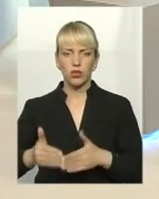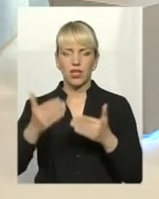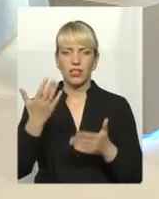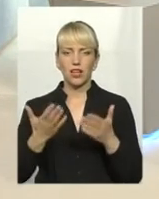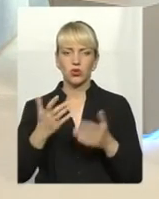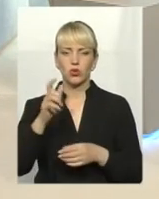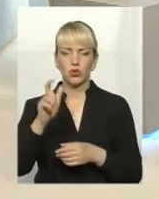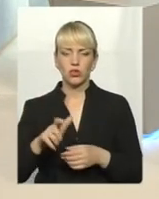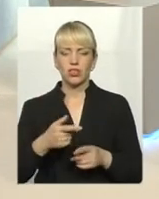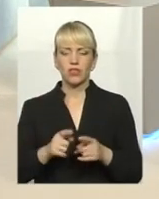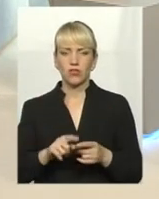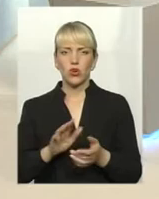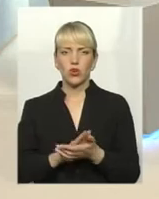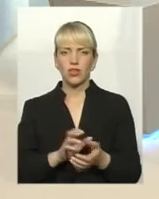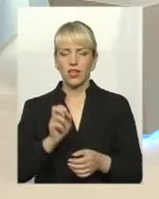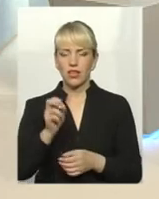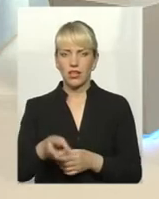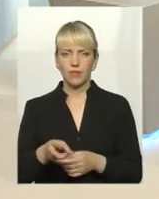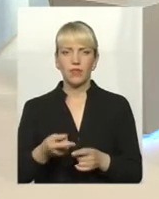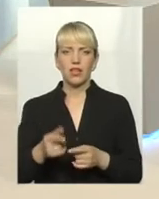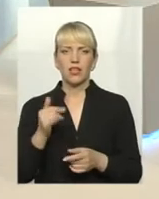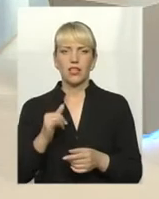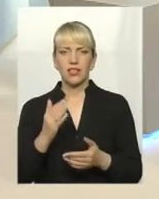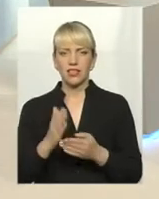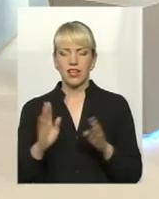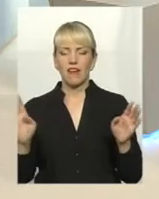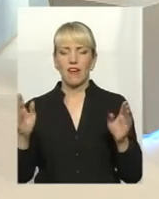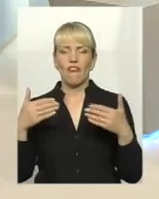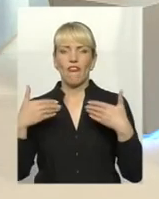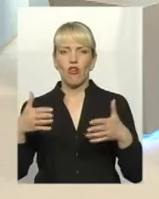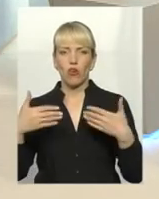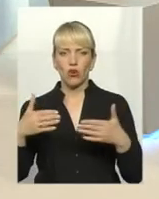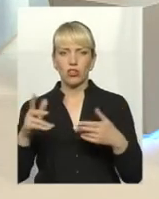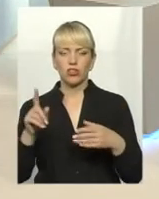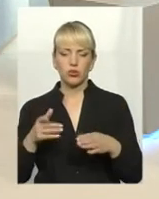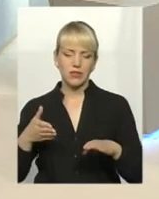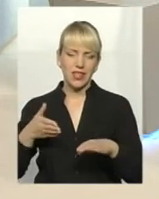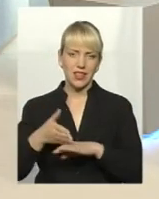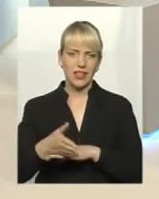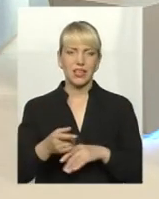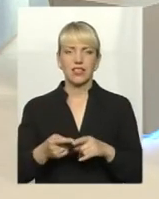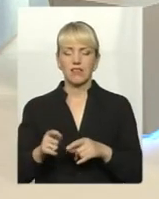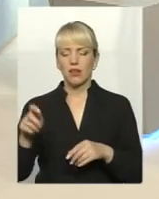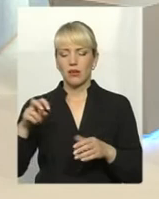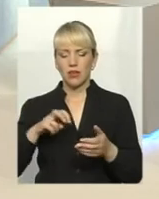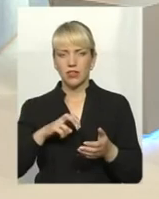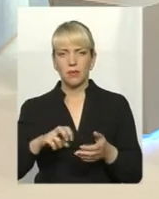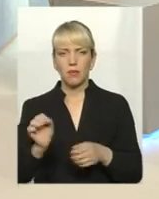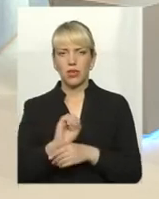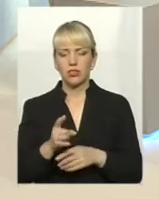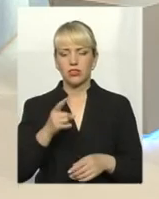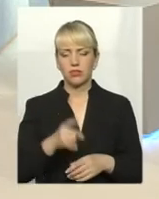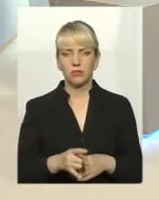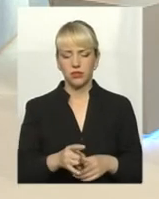контейнер, є на тисміттєвзвалище, є ворота, щоб туди заїхати, він приїхав, зупинився і викинув перед самими